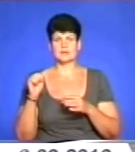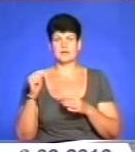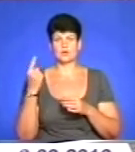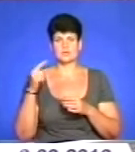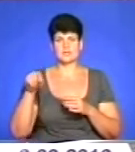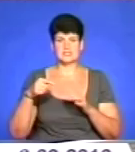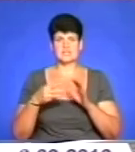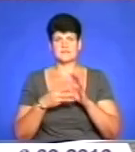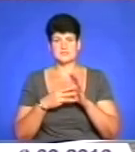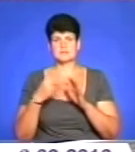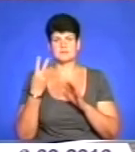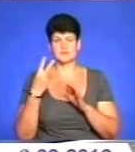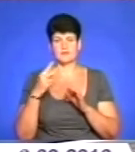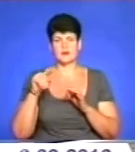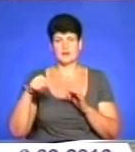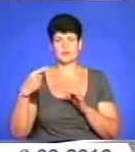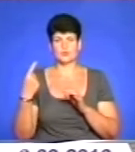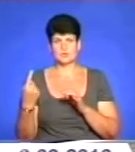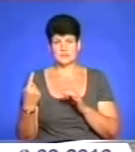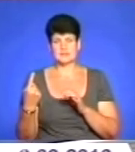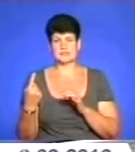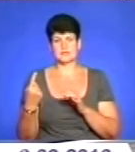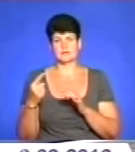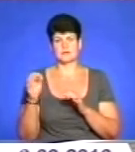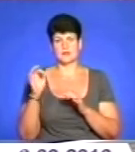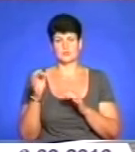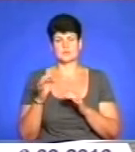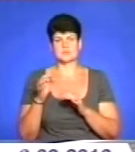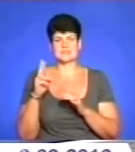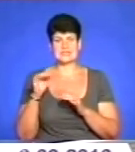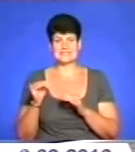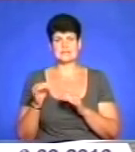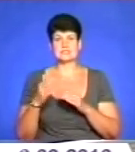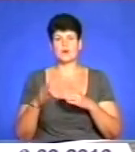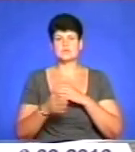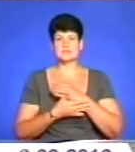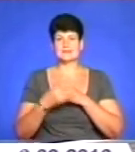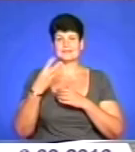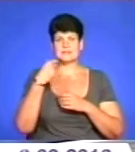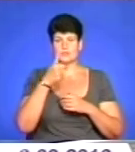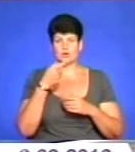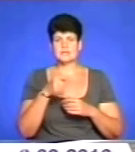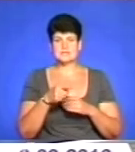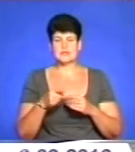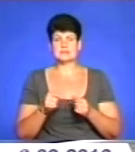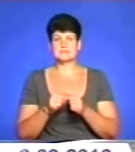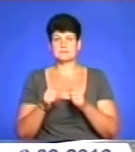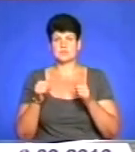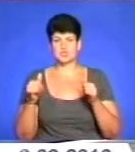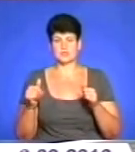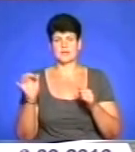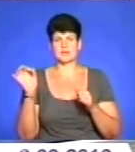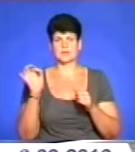,1 градуси Цельсія за останніх 30 років. І є прогноз, що зростання температури атмосфери може